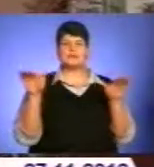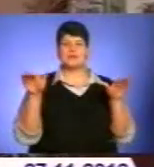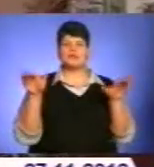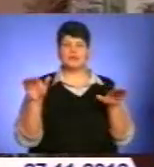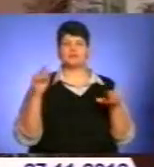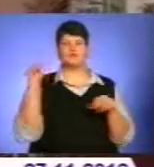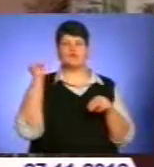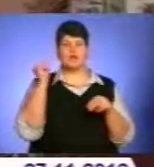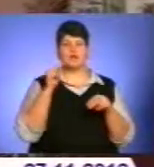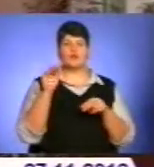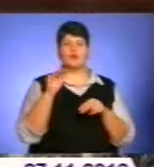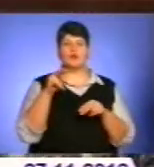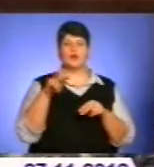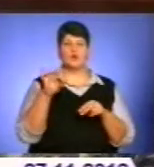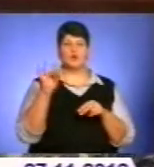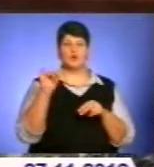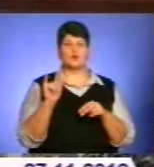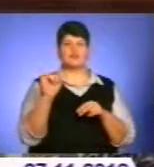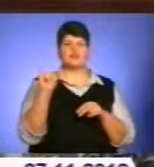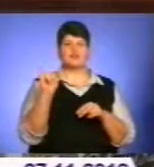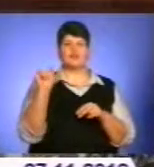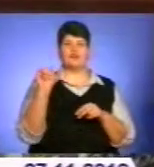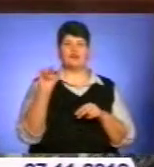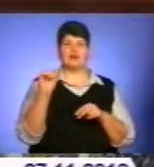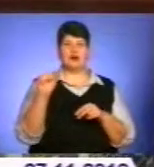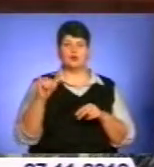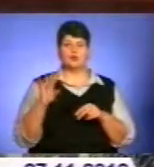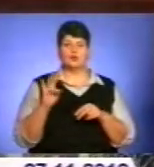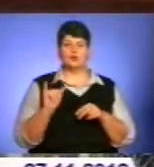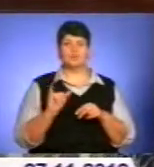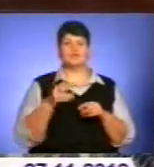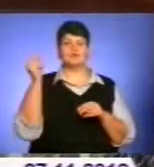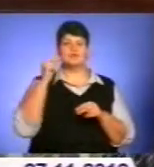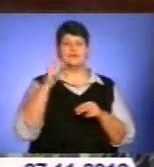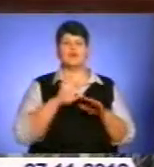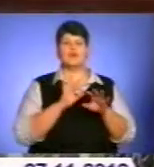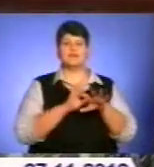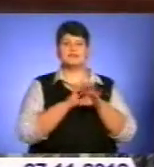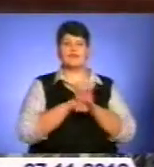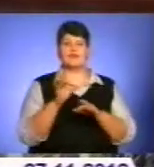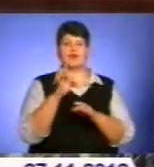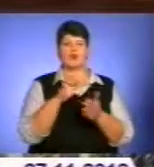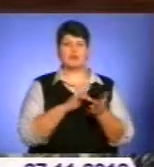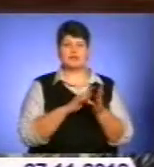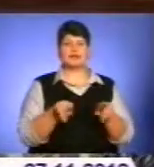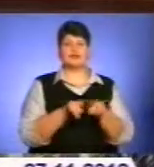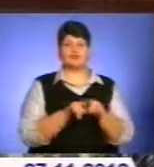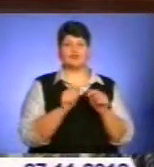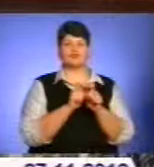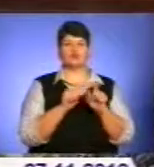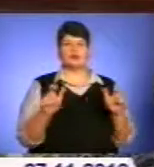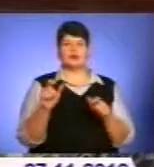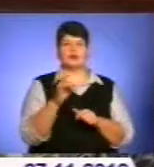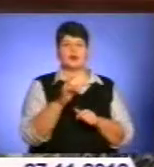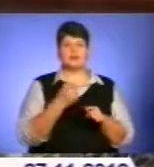вивчають флору, фауну. Гурточки в нас проводяться не тільки на базі районного центру, а також і в школах району.